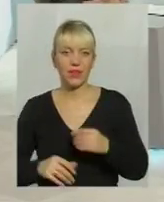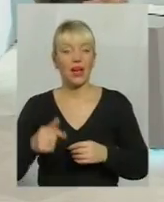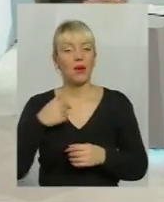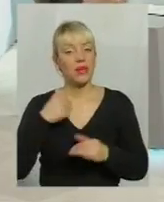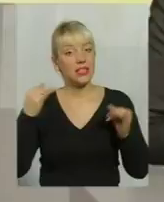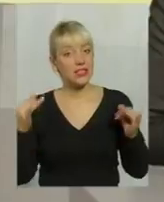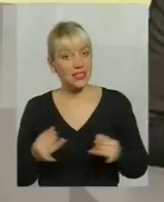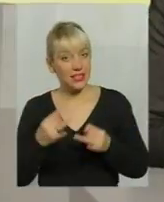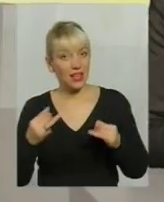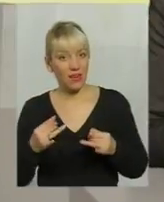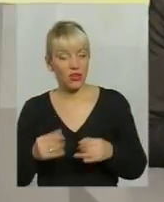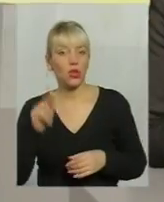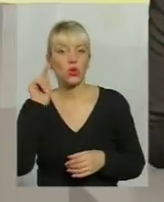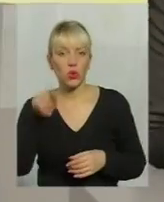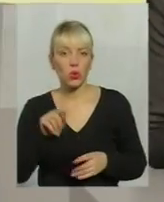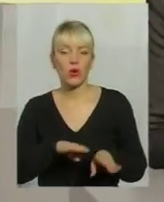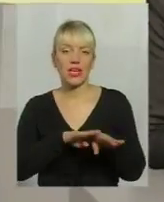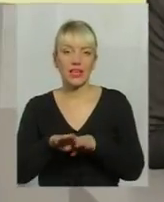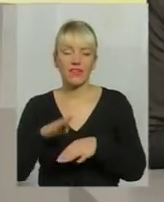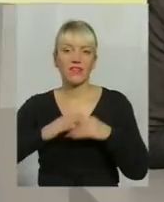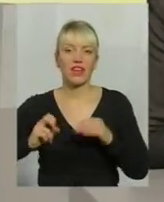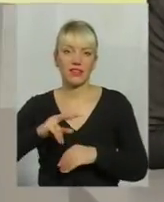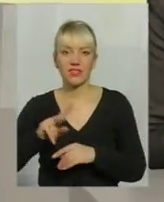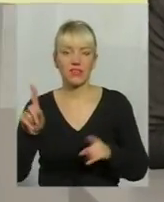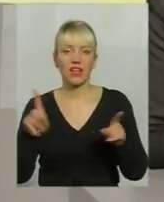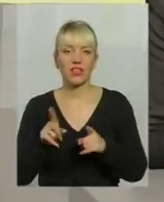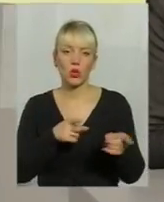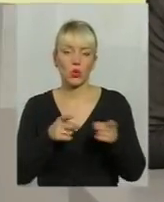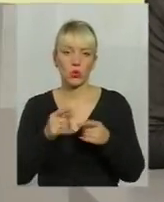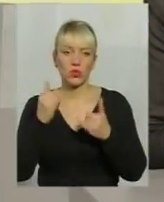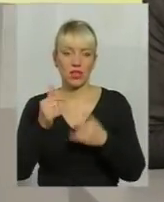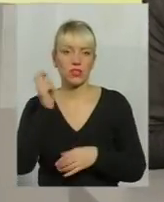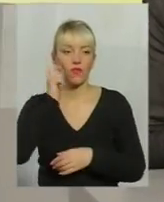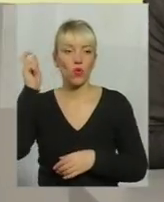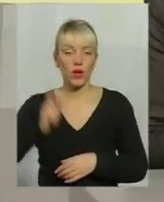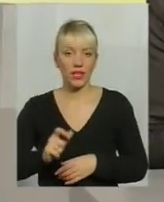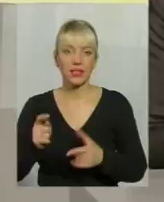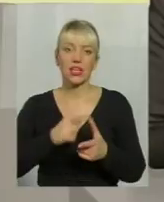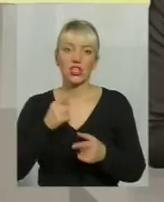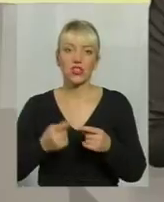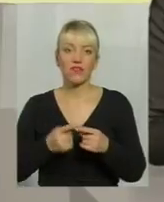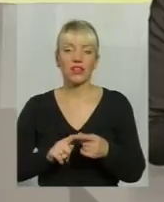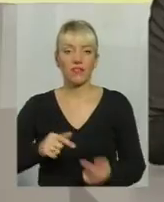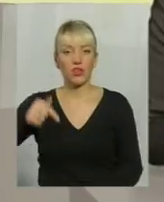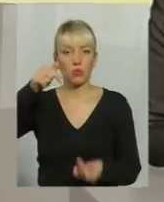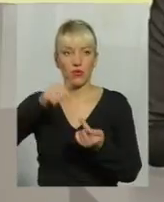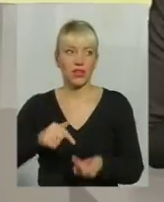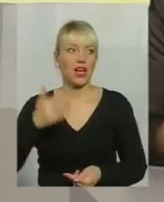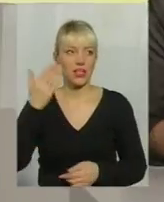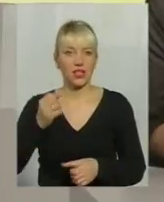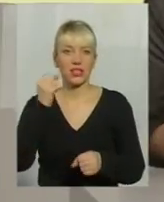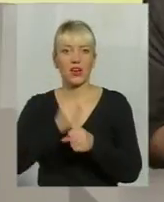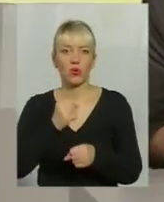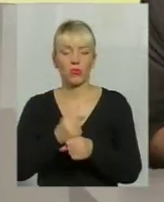мені цікаво, той рівень фахівців, яких зараз готують в Україні, чи він відповідає їхня робота